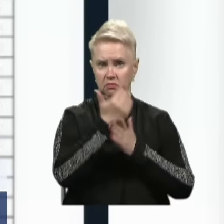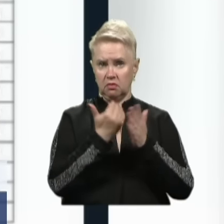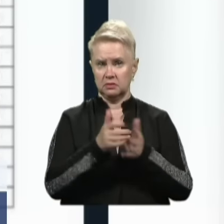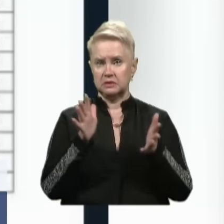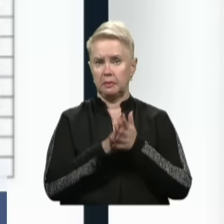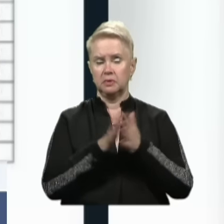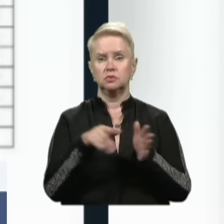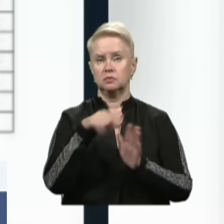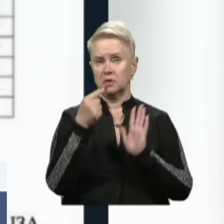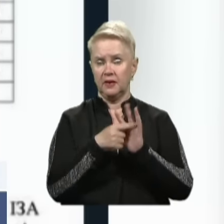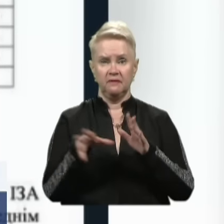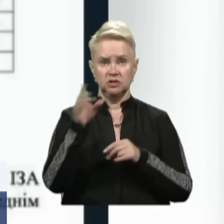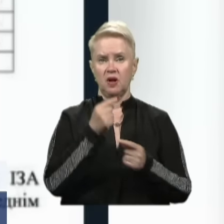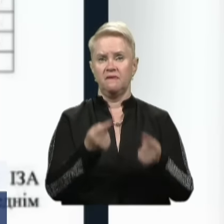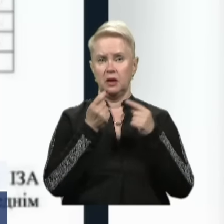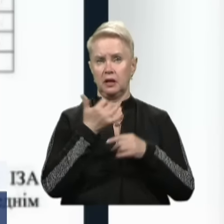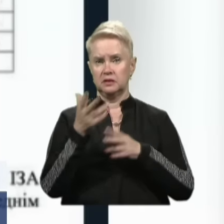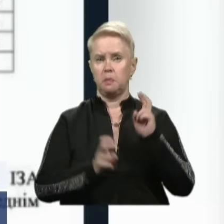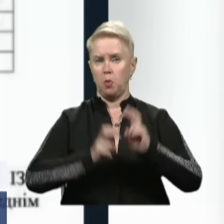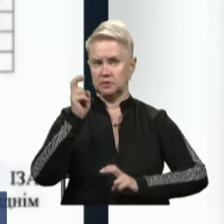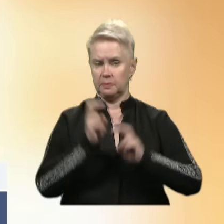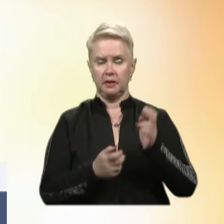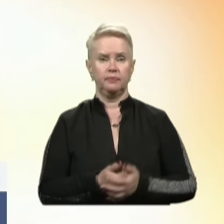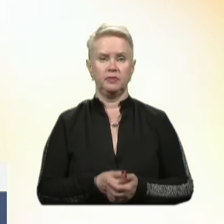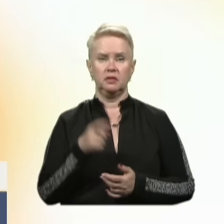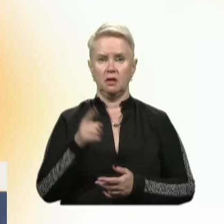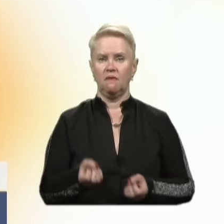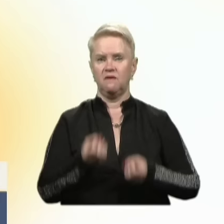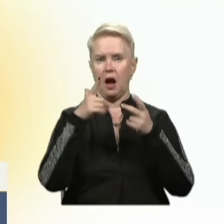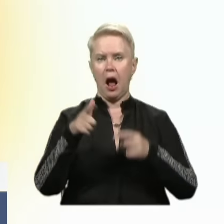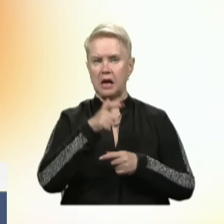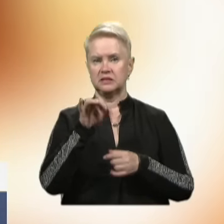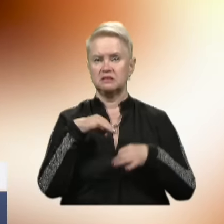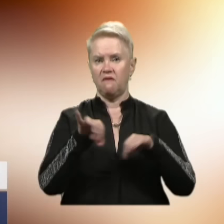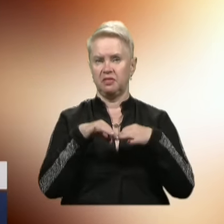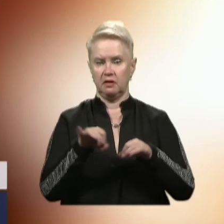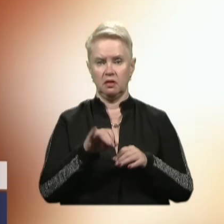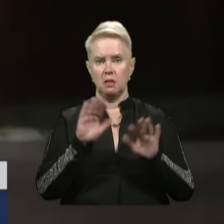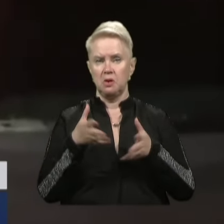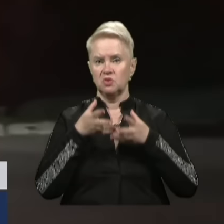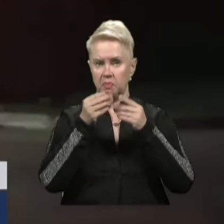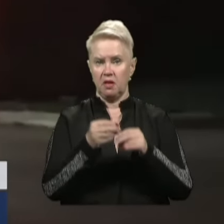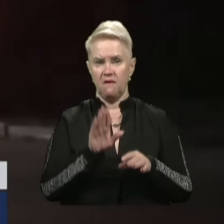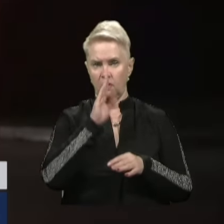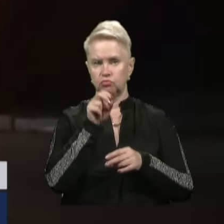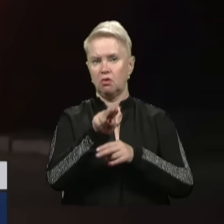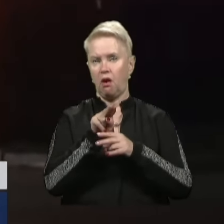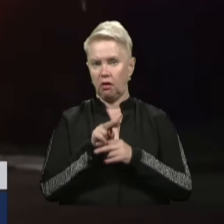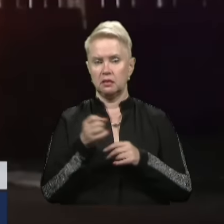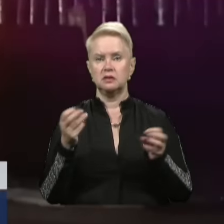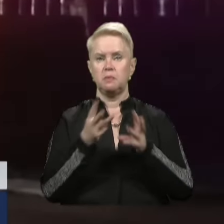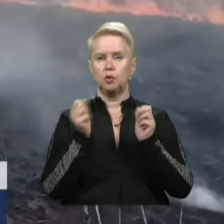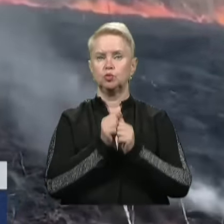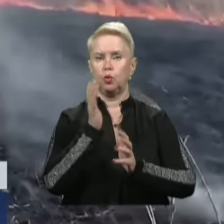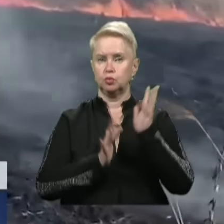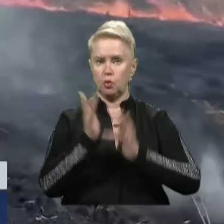найзабрудненіших. Усе через велику кількість промислових підприємств та викиди газів з автівок. Не менше впливають і ворожі ракети, та спалювання